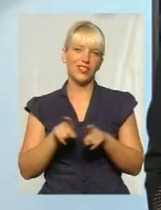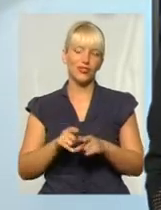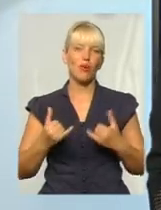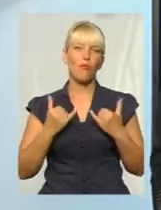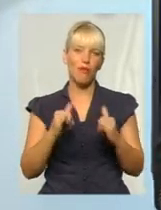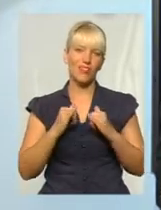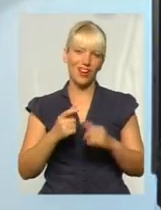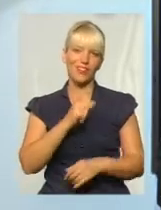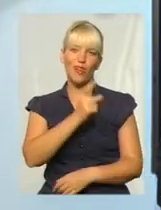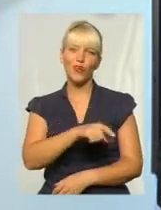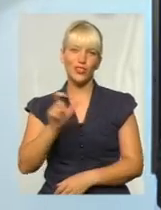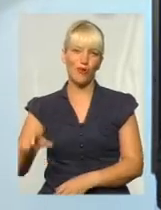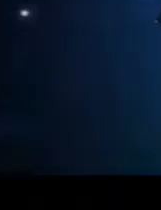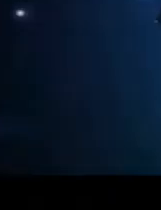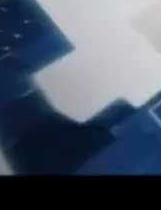одного.